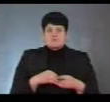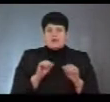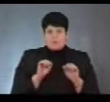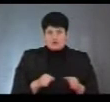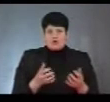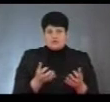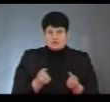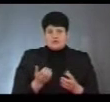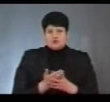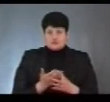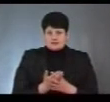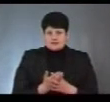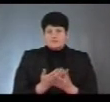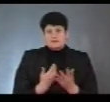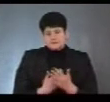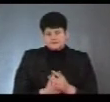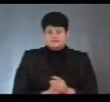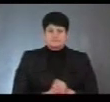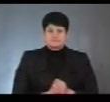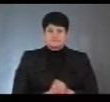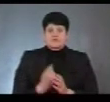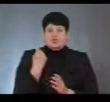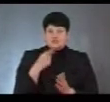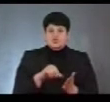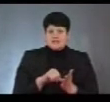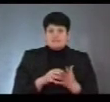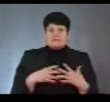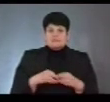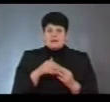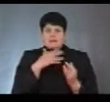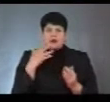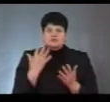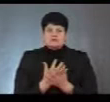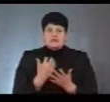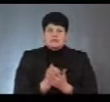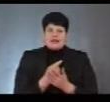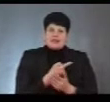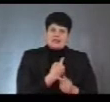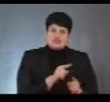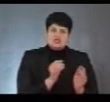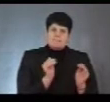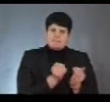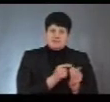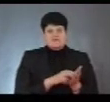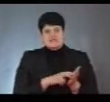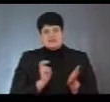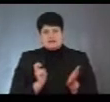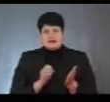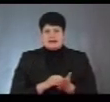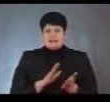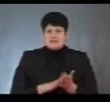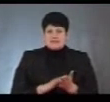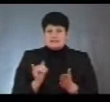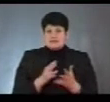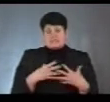право на субсидію. Тобто, припустимо, один з членів сім'ї багато заробляє, інший менше. Він знімається з реєстрації і